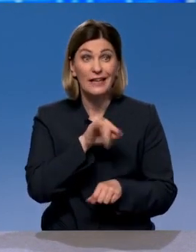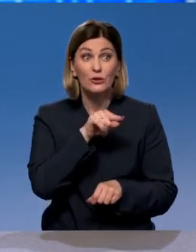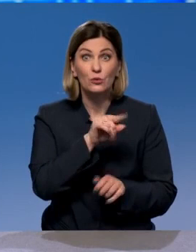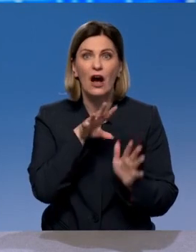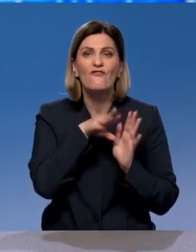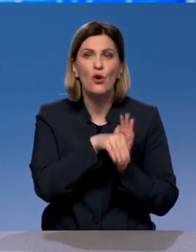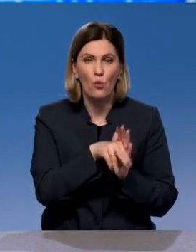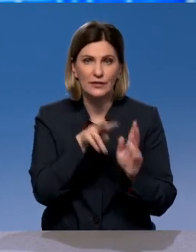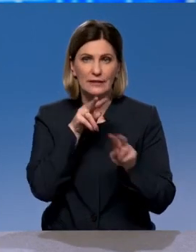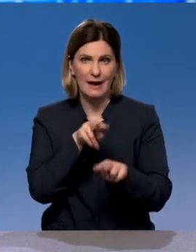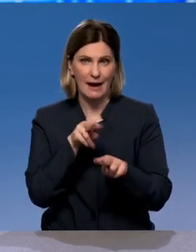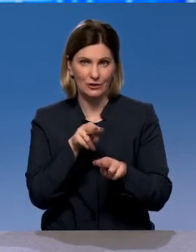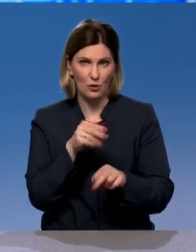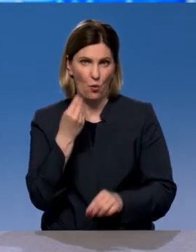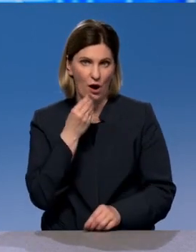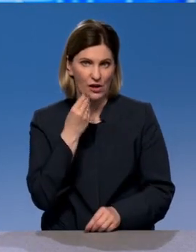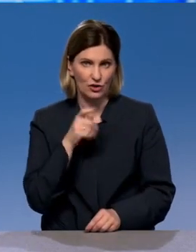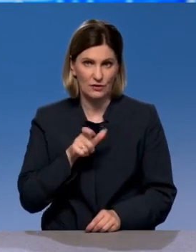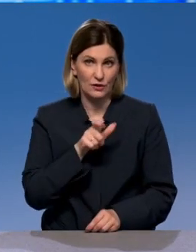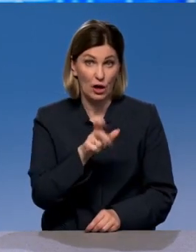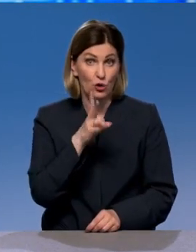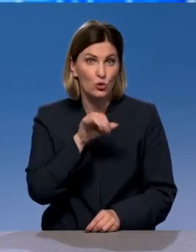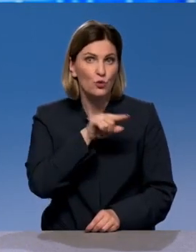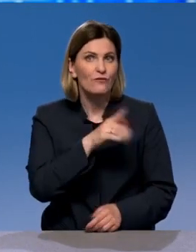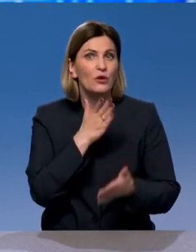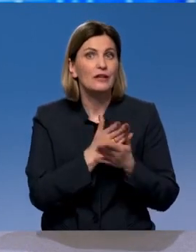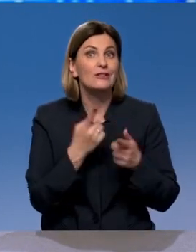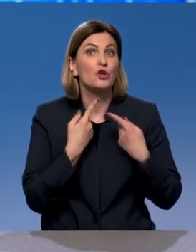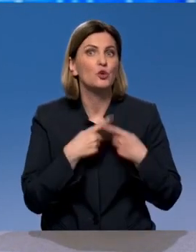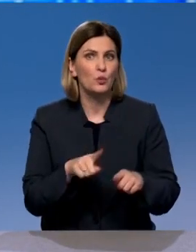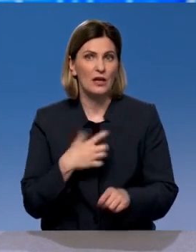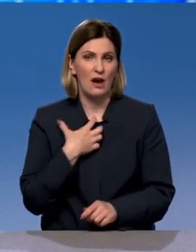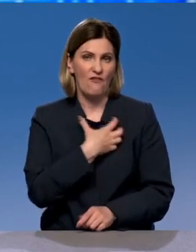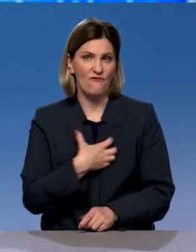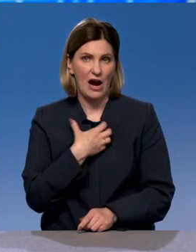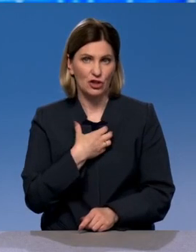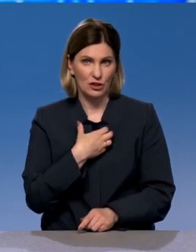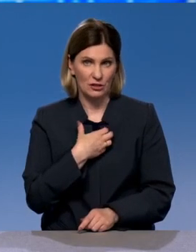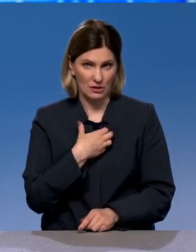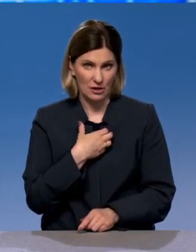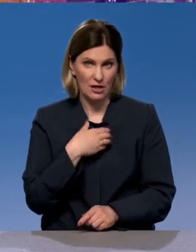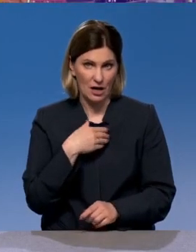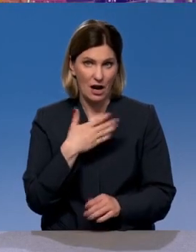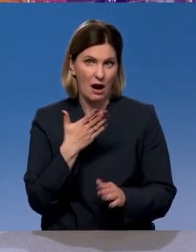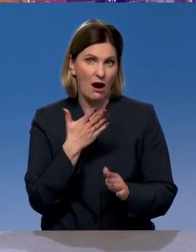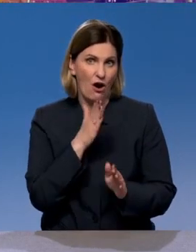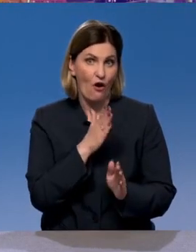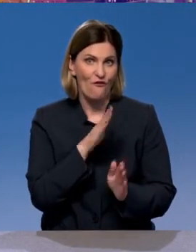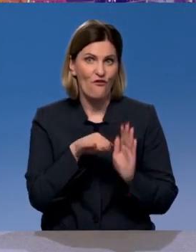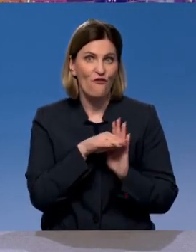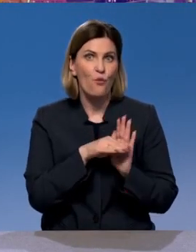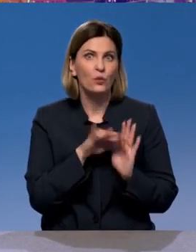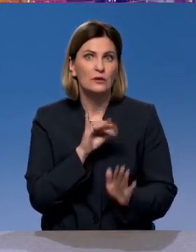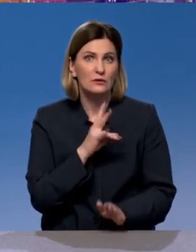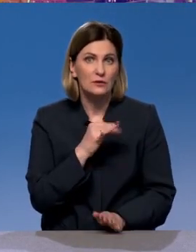дорог, хотя у него и другие не менее важные функции. Например, контроль за тяжелым транспортом,